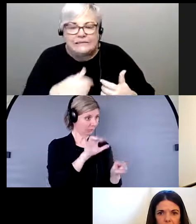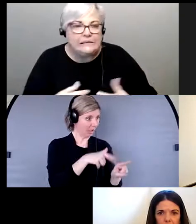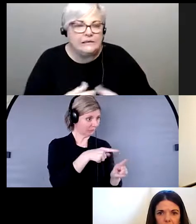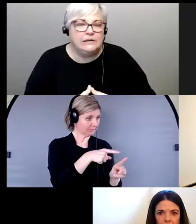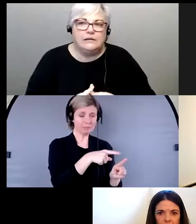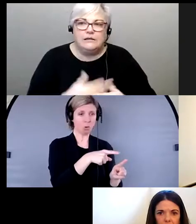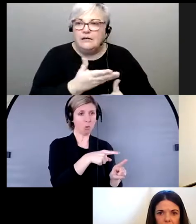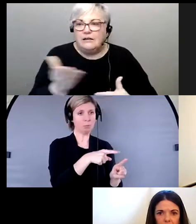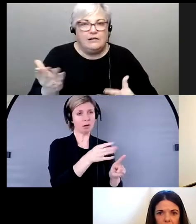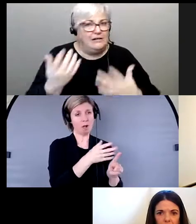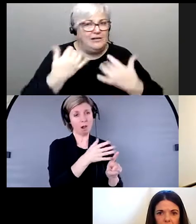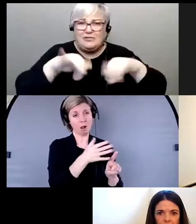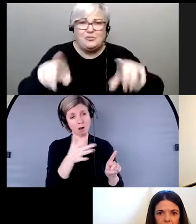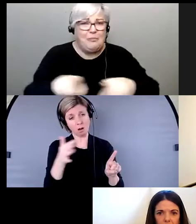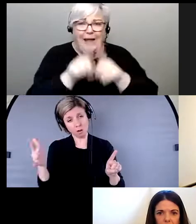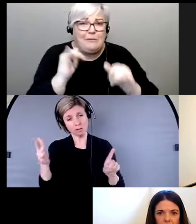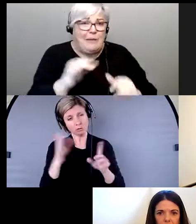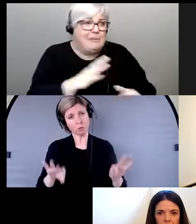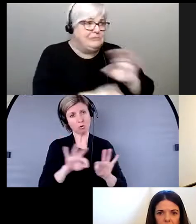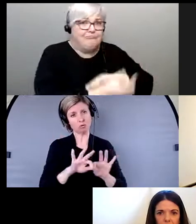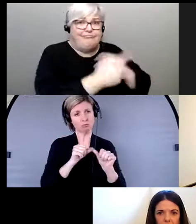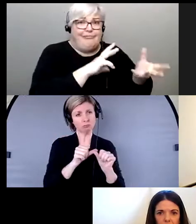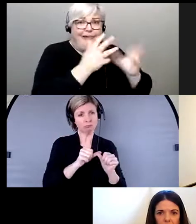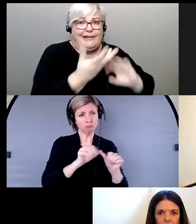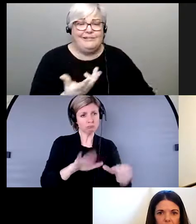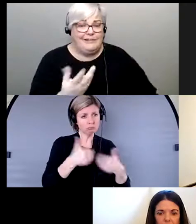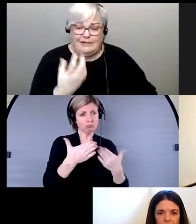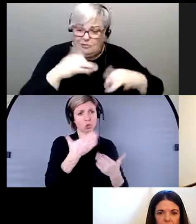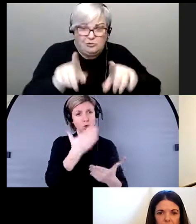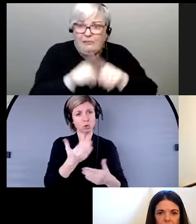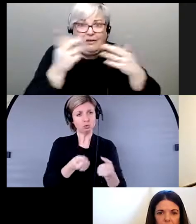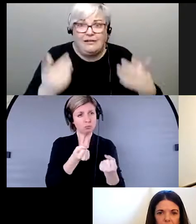vont continuer au-delà de la crise ou d'une crise d'urgence.